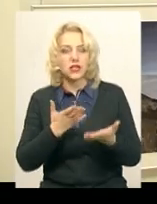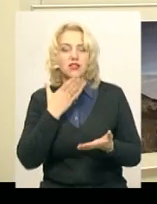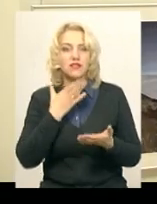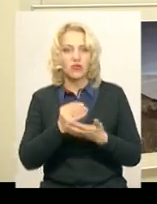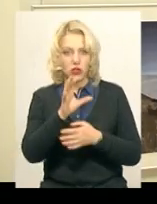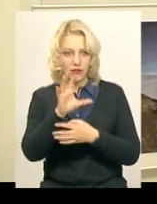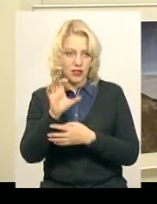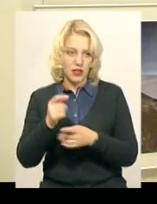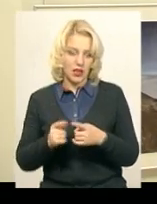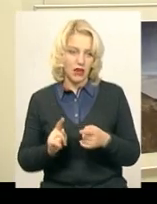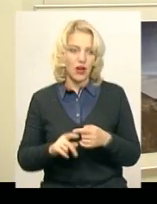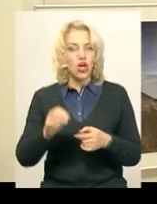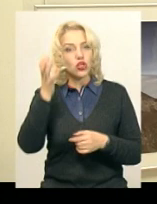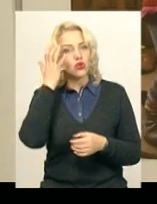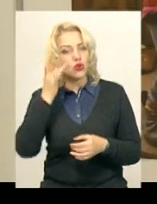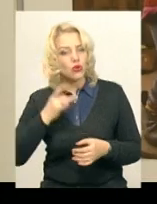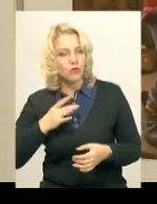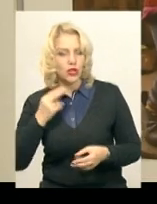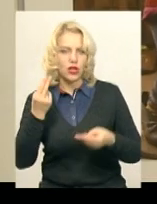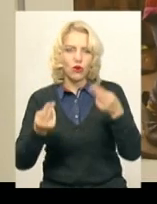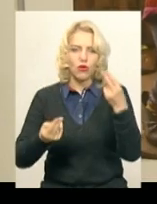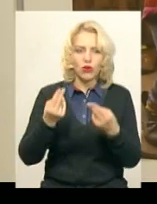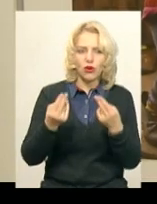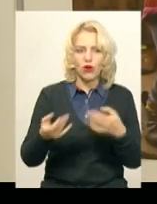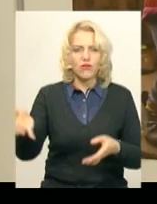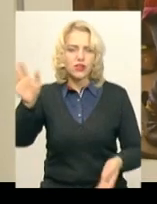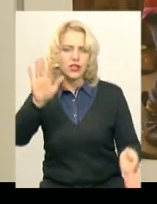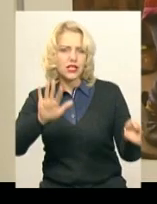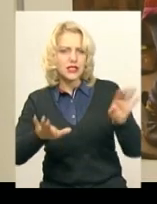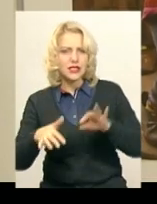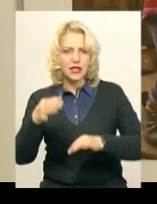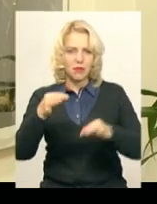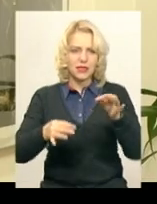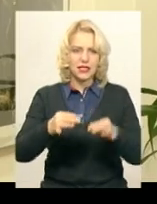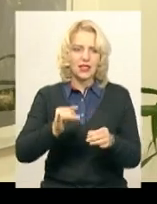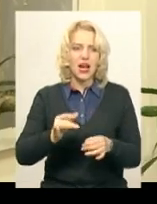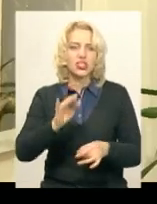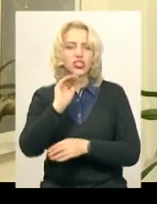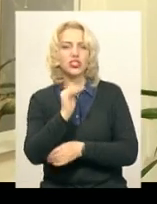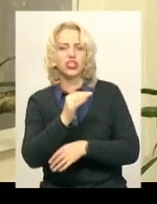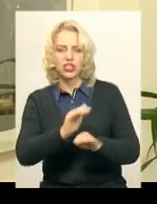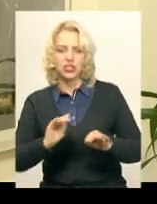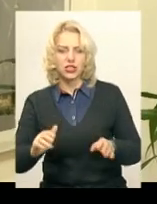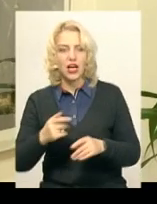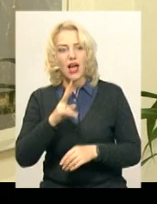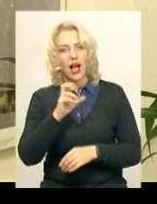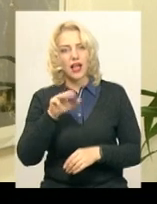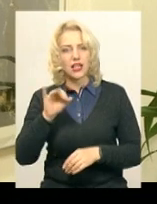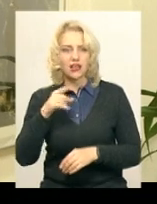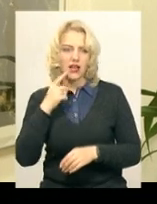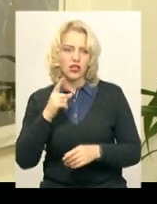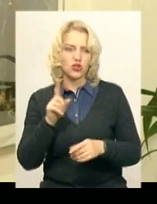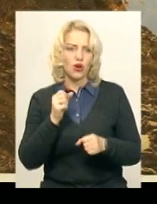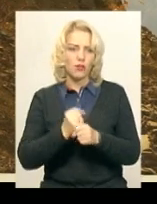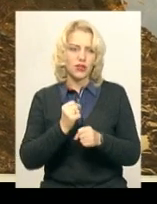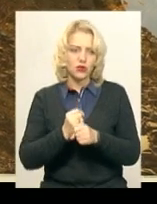Світлини у кольори і чорнобілі, ігірські пейзажі і дитячі портрети. Катерина Лесенко каже, на виставку завітала, тому що працює у грузинському